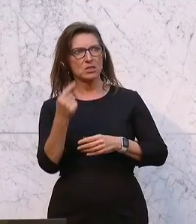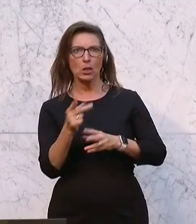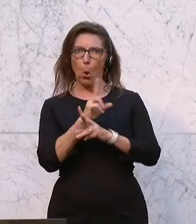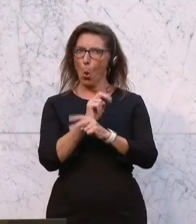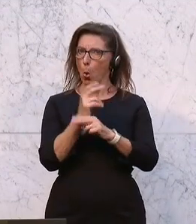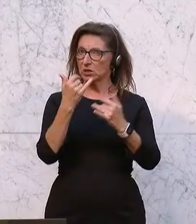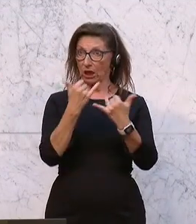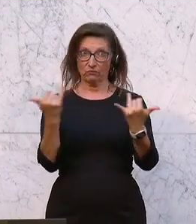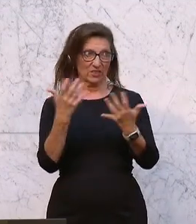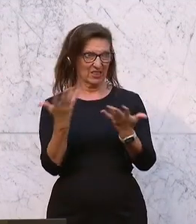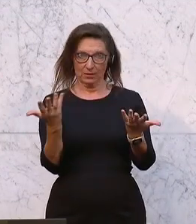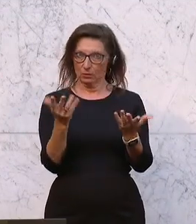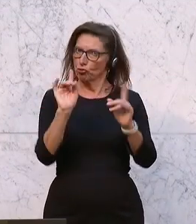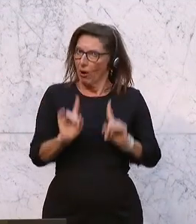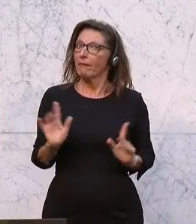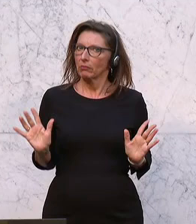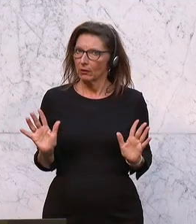Österreich so da, weil man immer heißt,